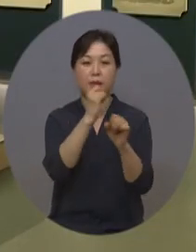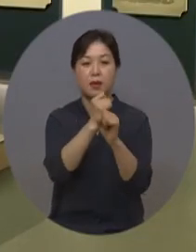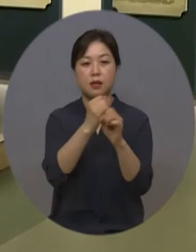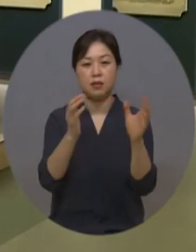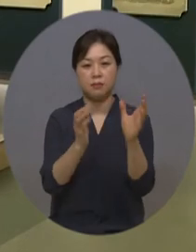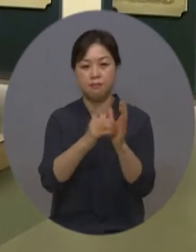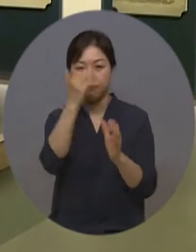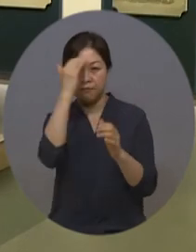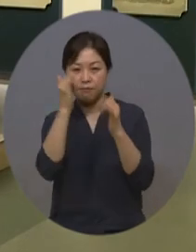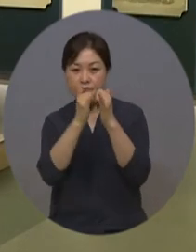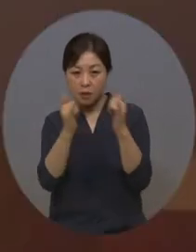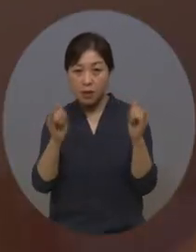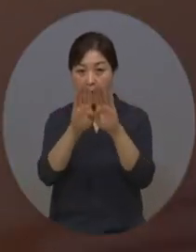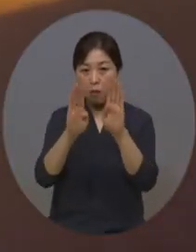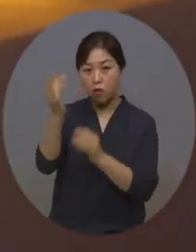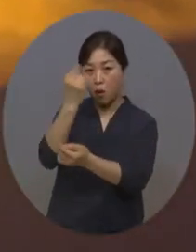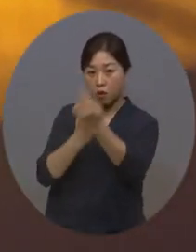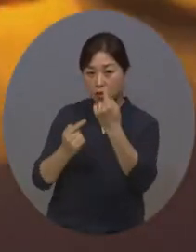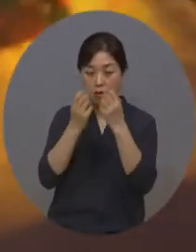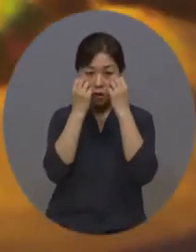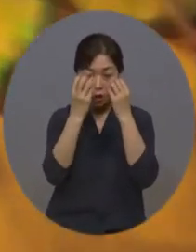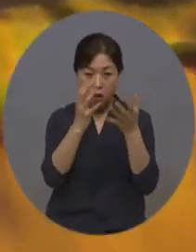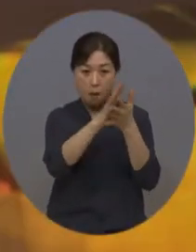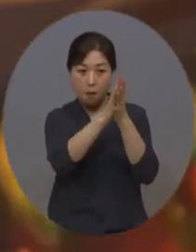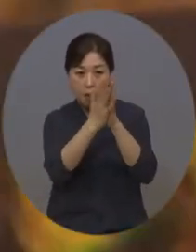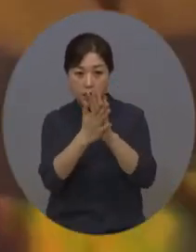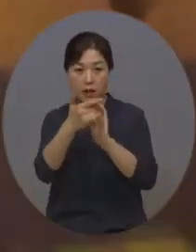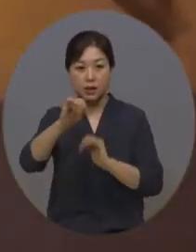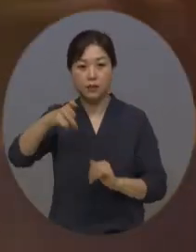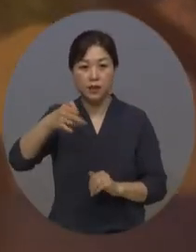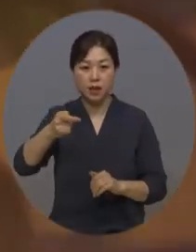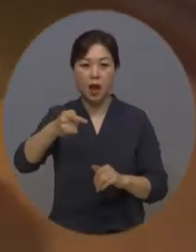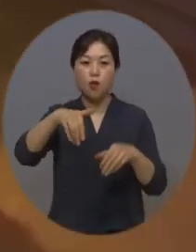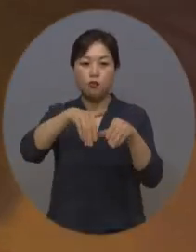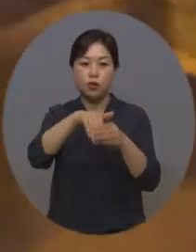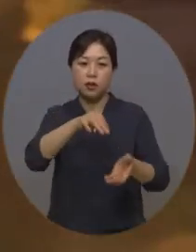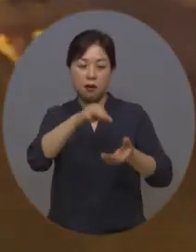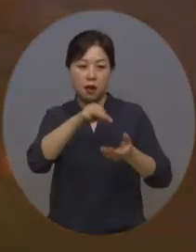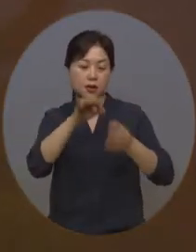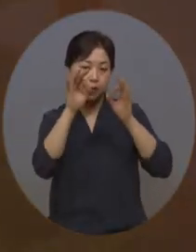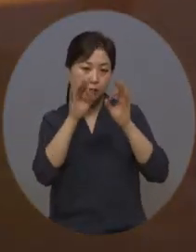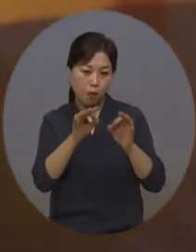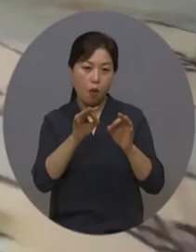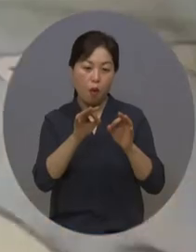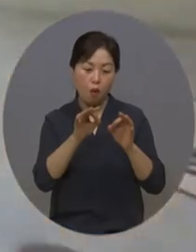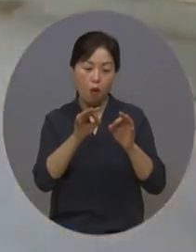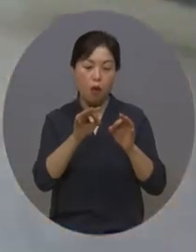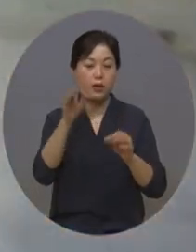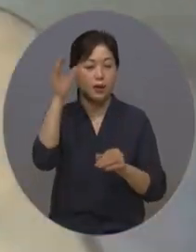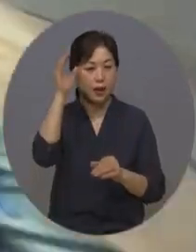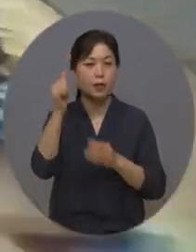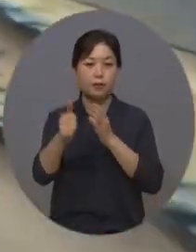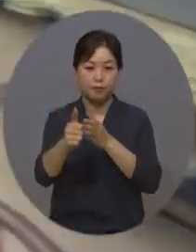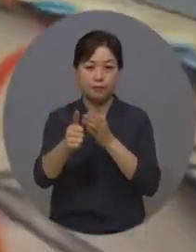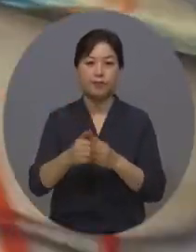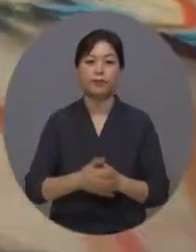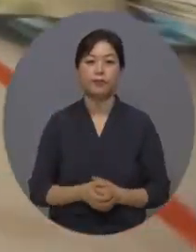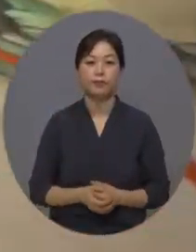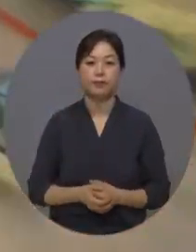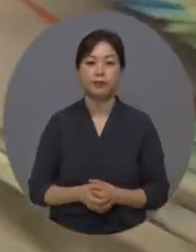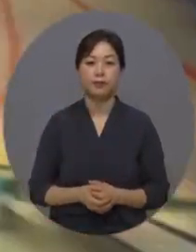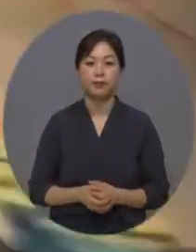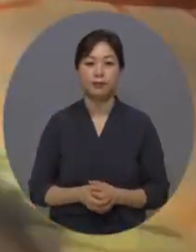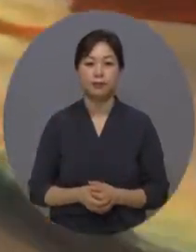박물관을 방문하여 새롭게 탄생한 김제의 문화적 가치를 만나보기를 기대합니다. 복지TV 전북방송